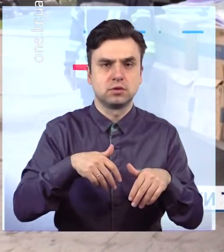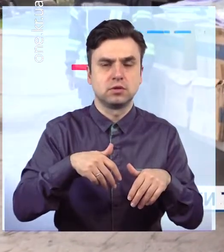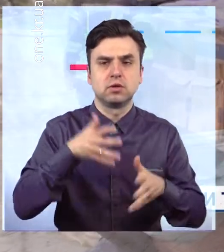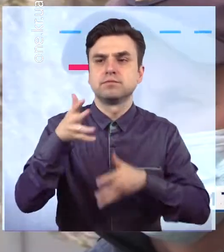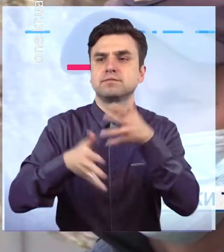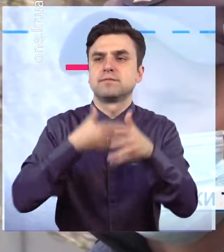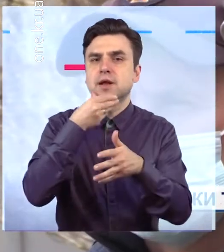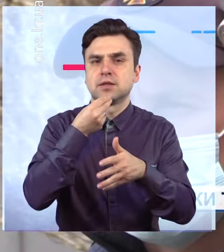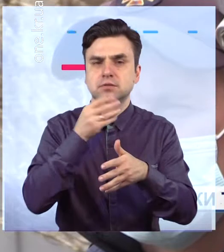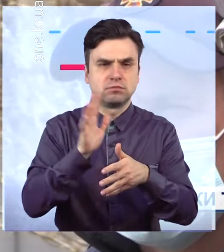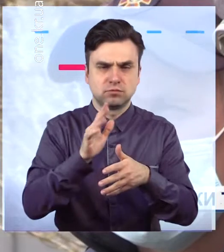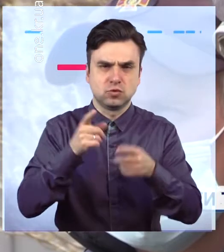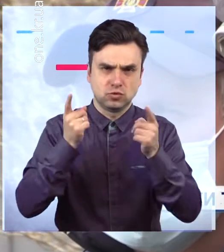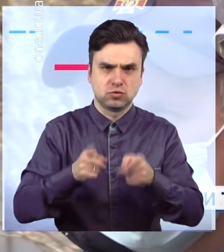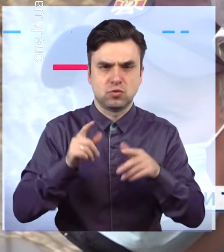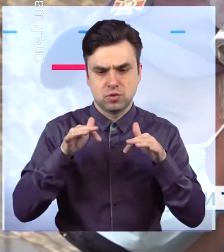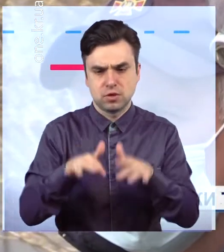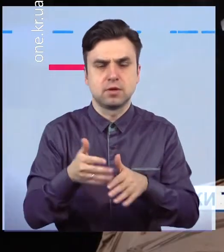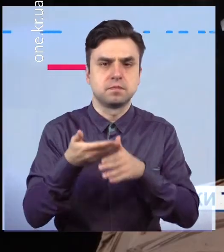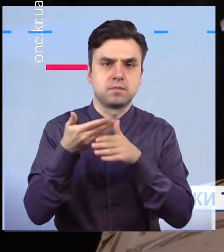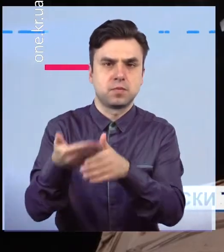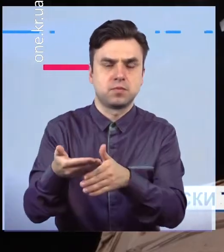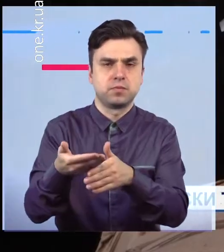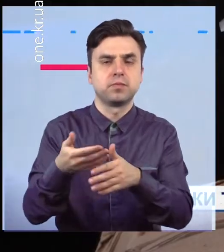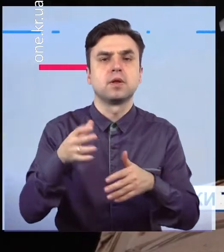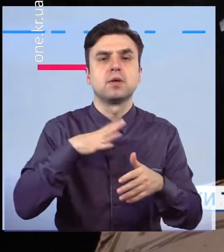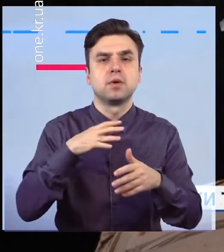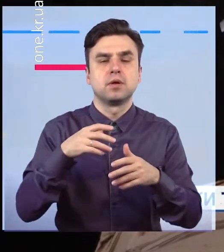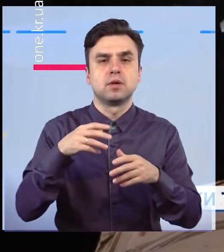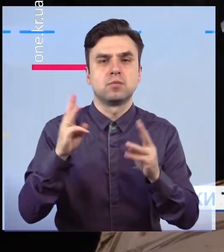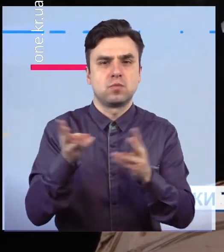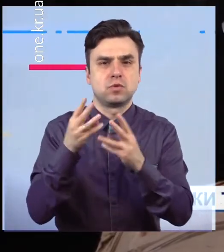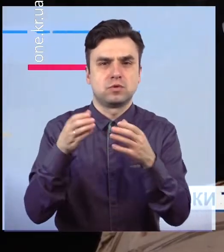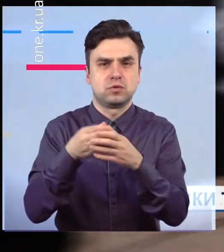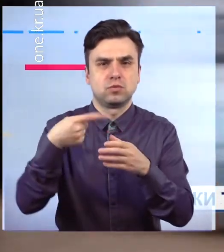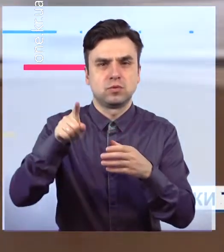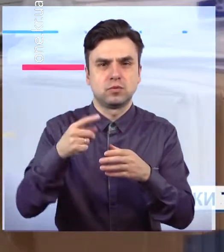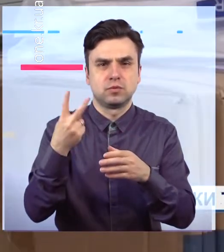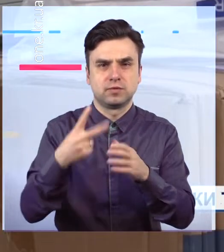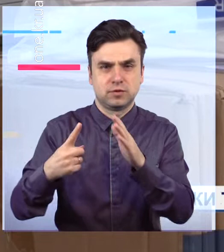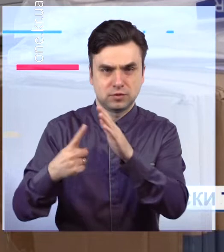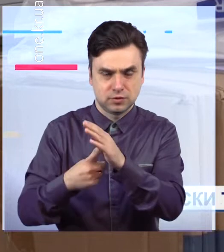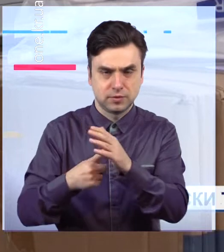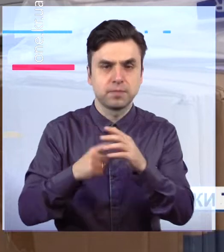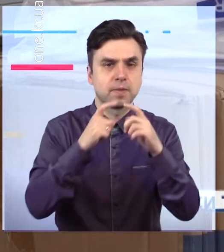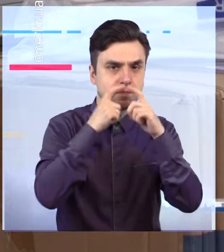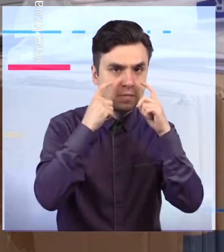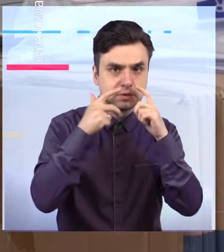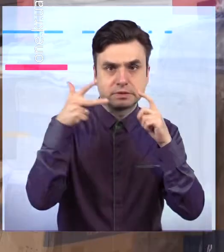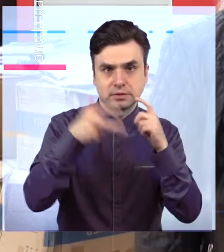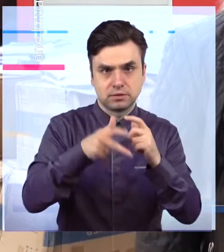пожежної частини привезли цінний гуманітарний вантаж. Вогнеборцям передали 3 тисячі медичних масок та 200 костюмів